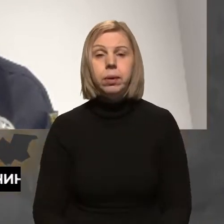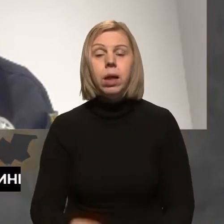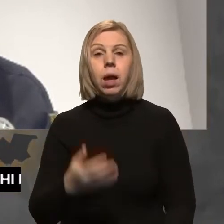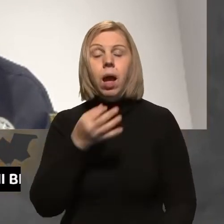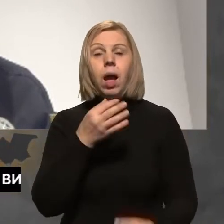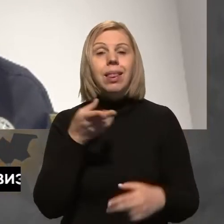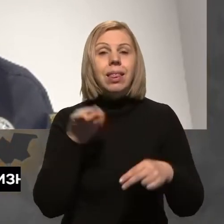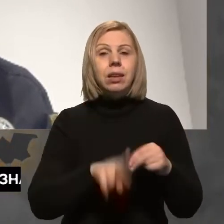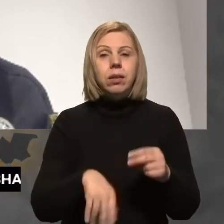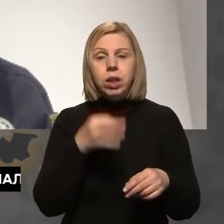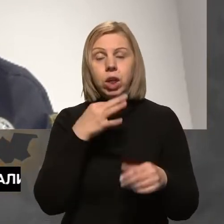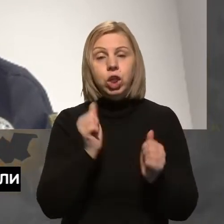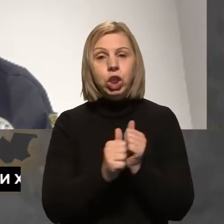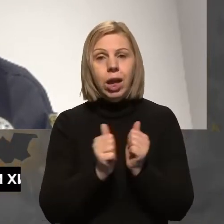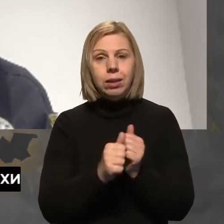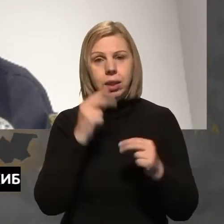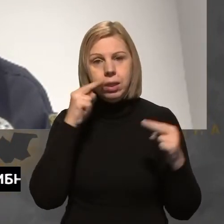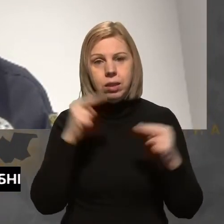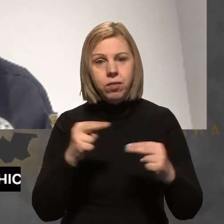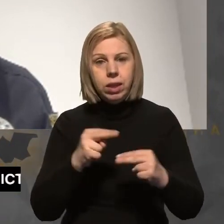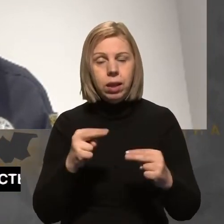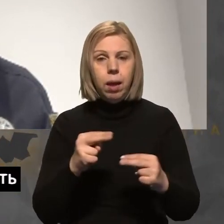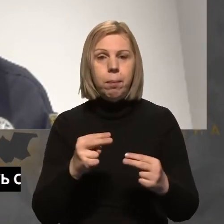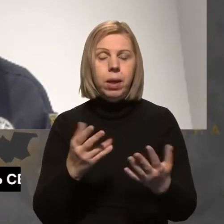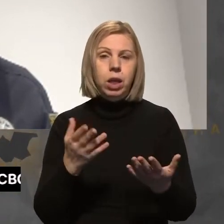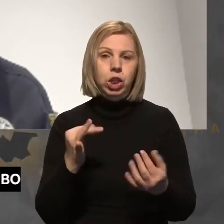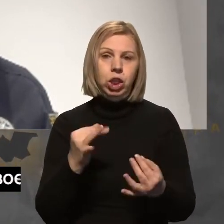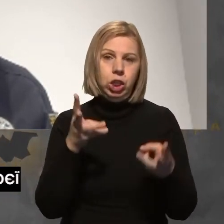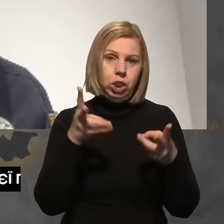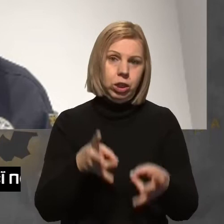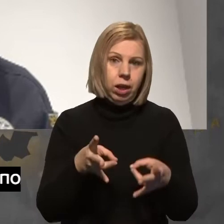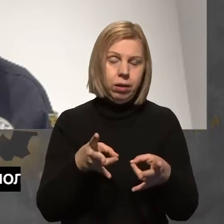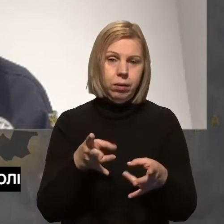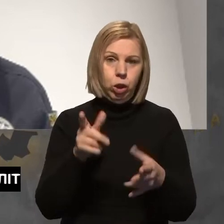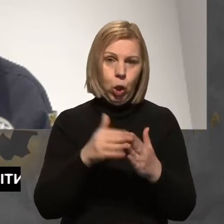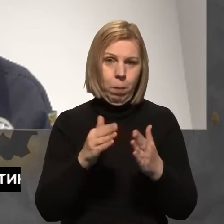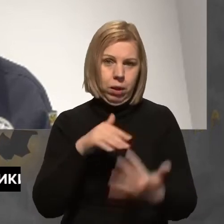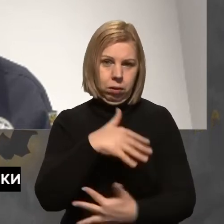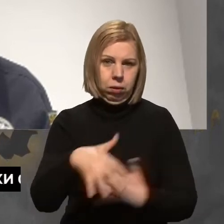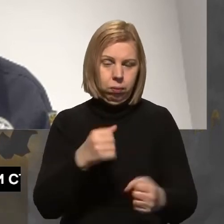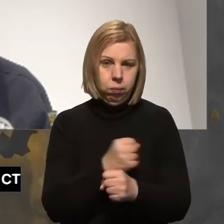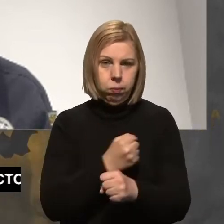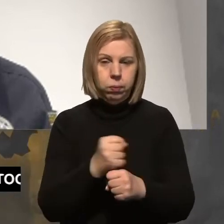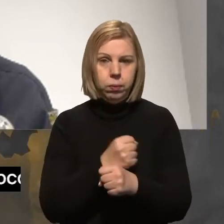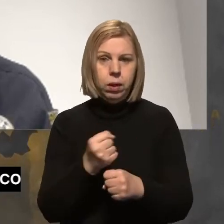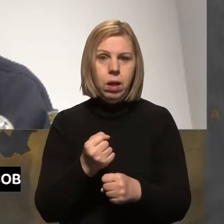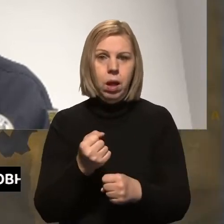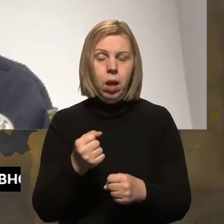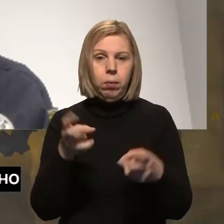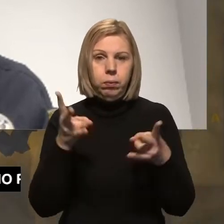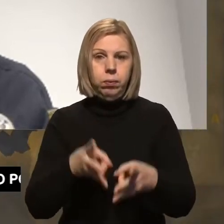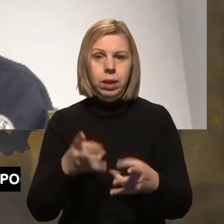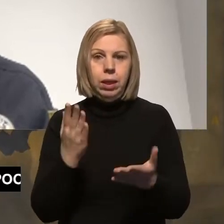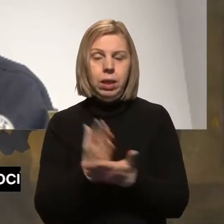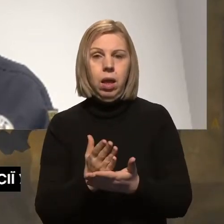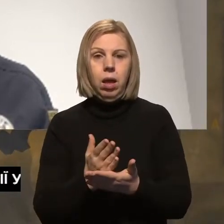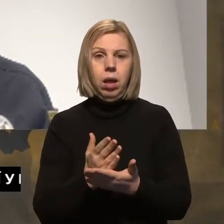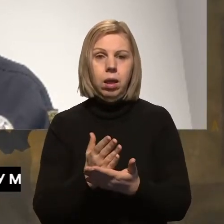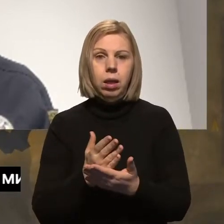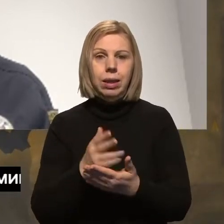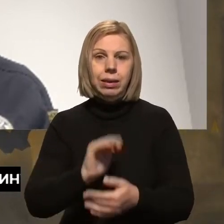будь ласка, на завершення, чи часто свідками або навіть жертвами домашнього насильства, точніше постраждалими є